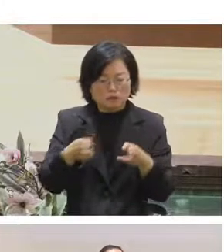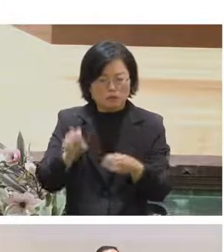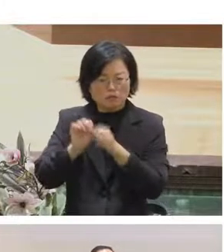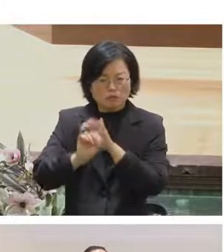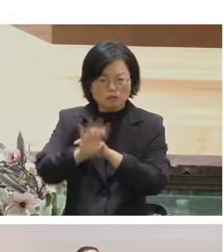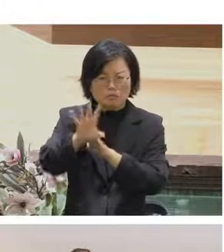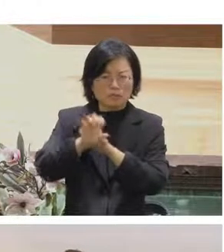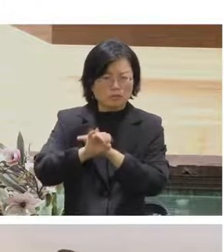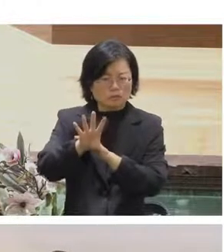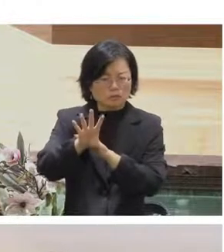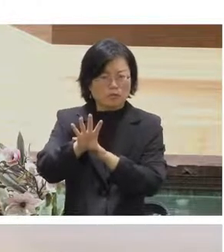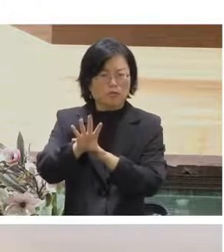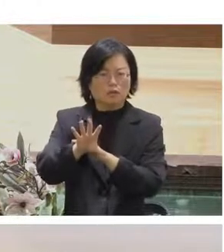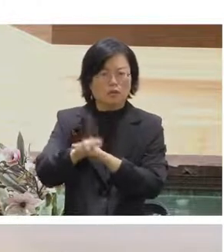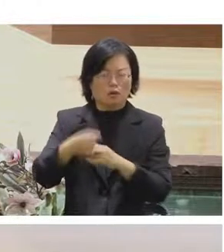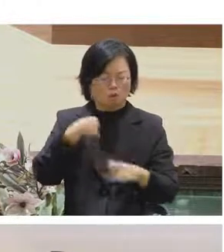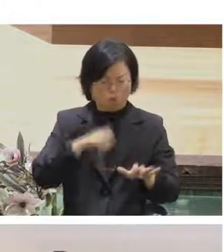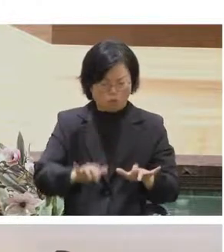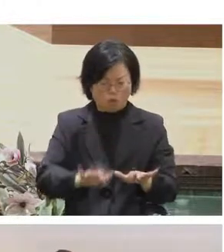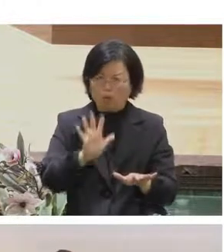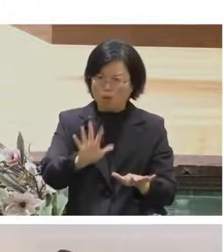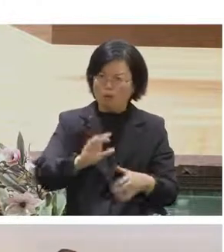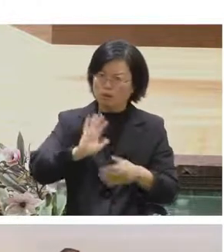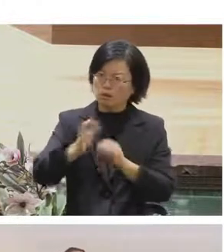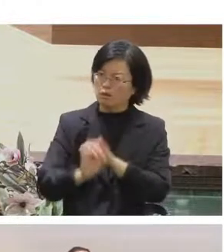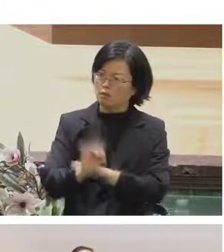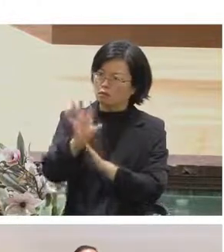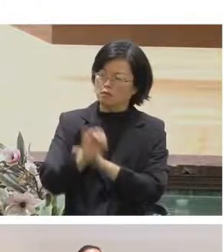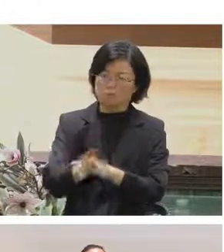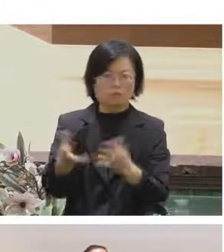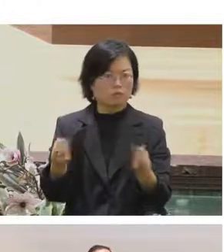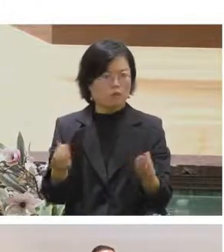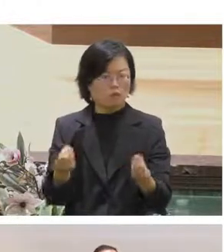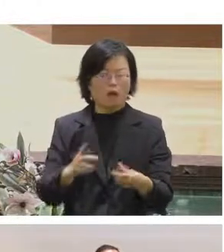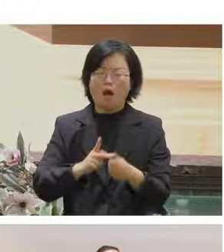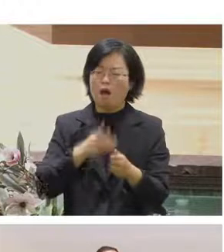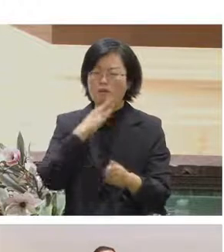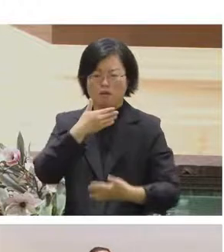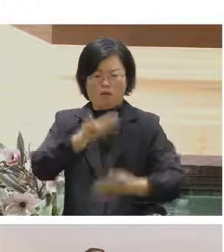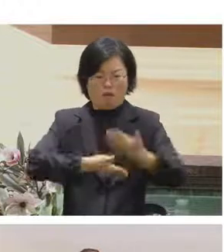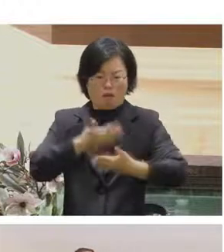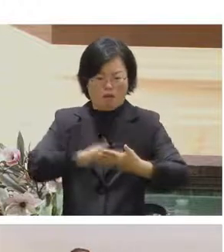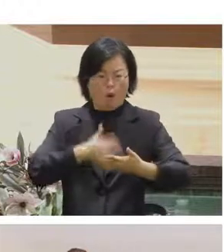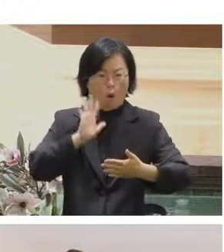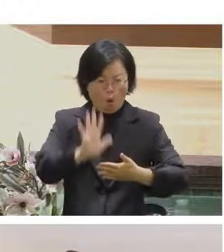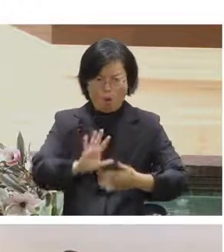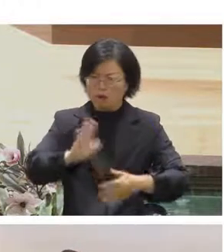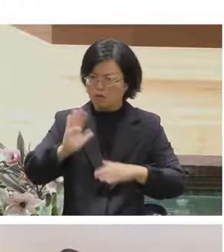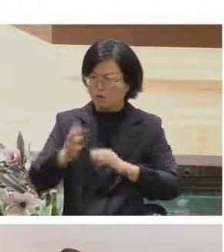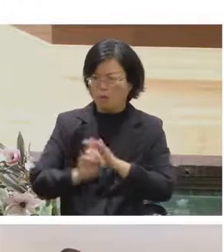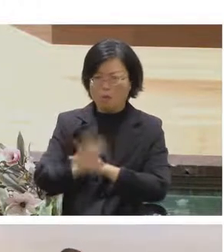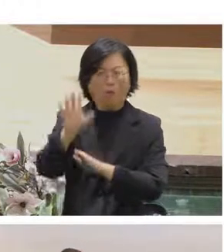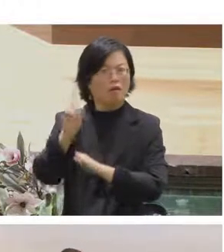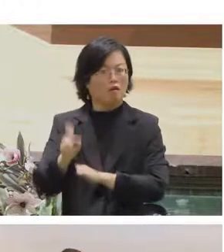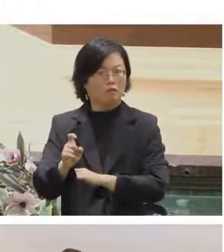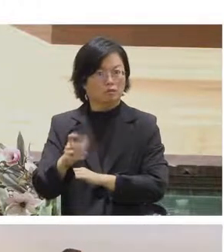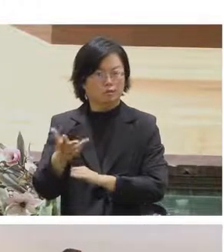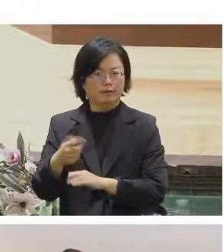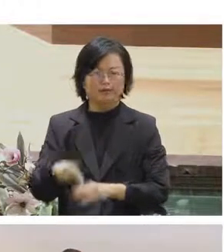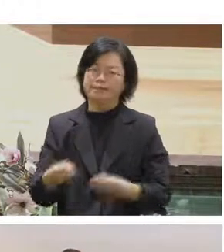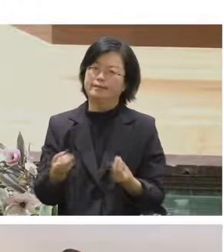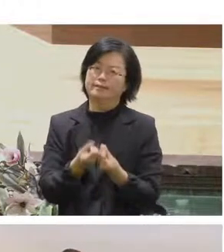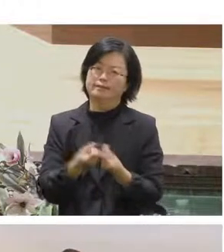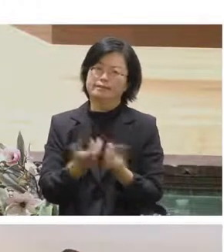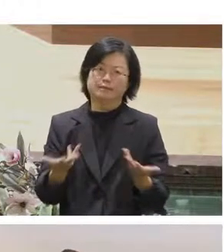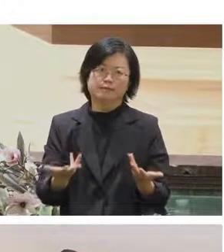拔這樣然後上面的畫面還是沒有出來這樣然後簡報要播影片的時候播不出來這樣子這一種很尷